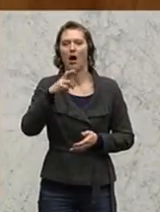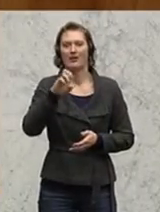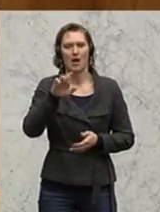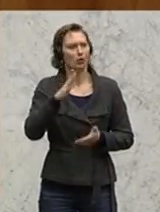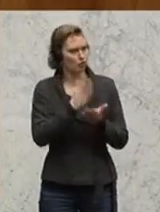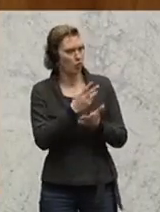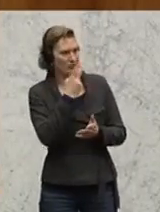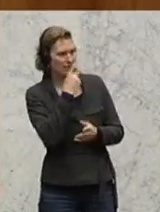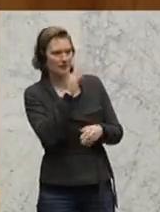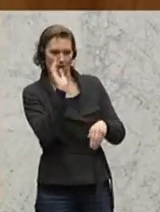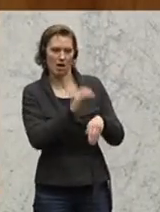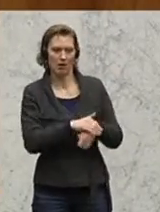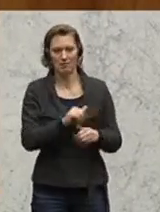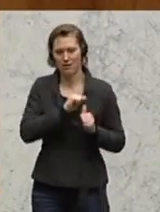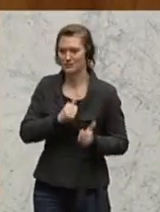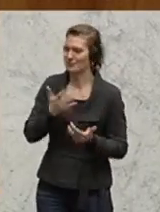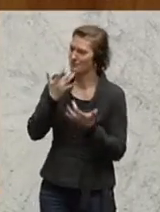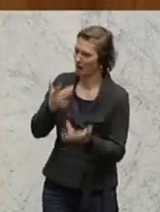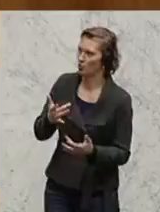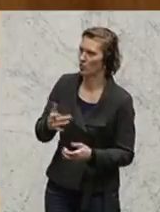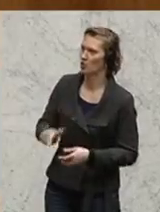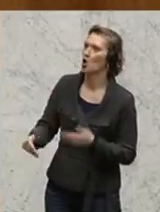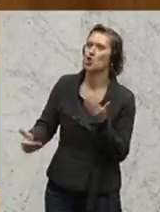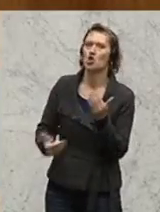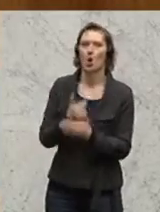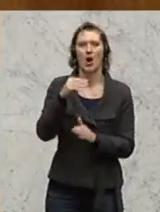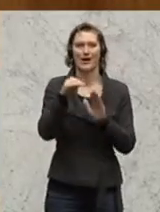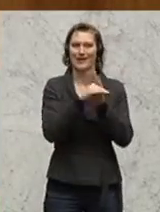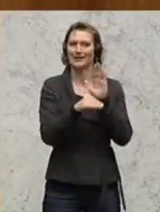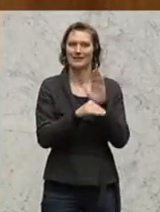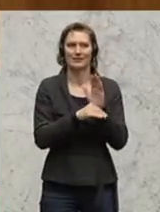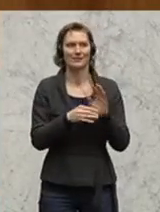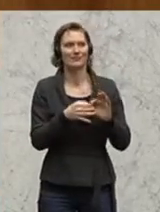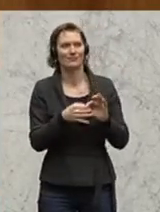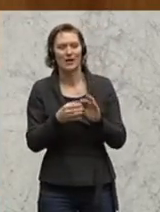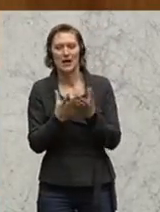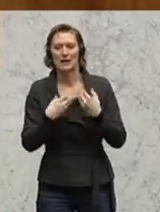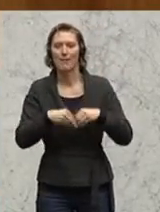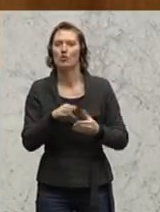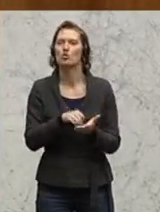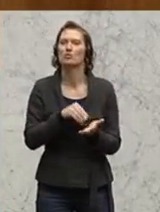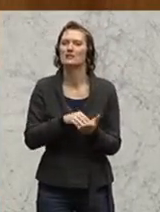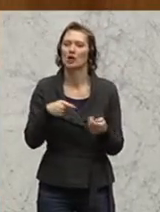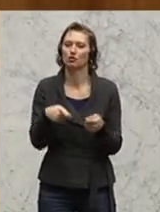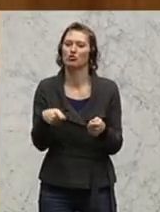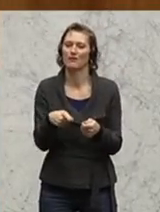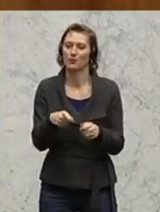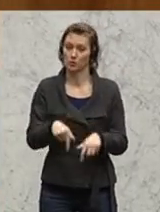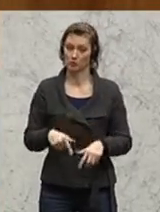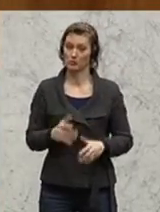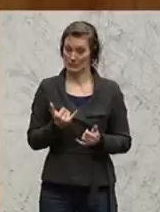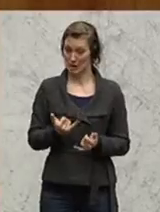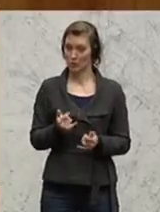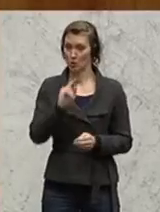Ich gratuliere ihm daher sehr herzlich zum neuen Gesetz zur gemeinnützigen Stiftung, womit nun